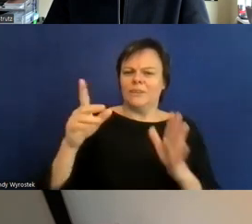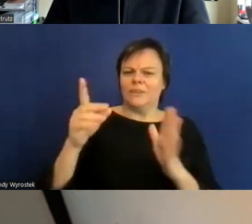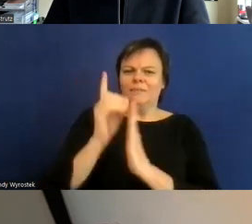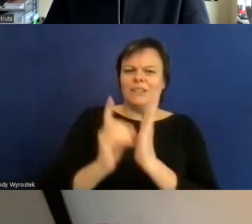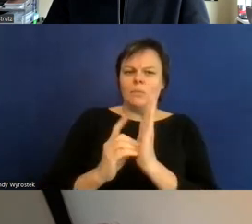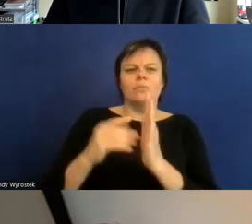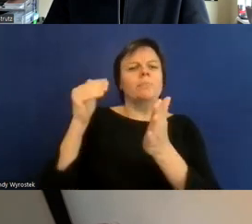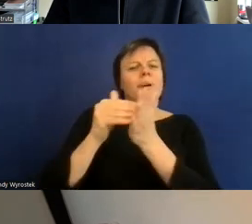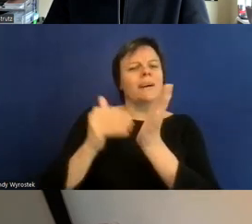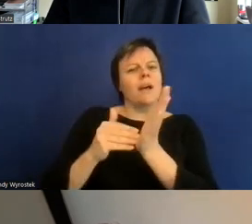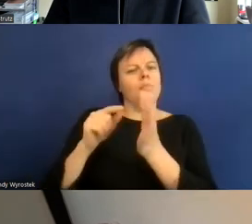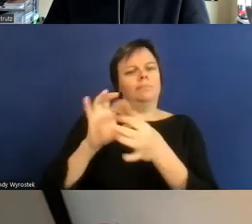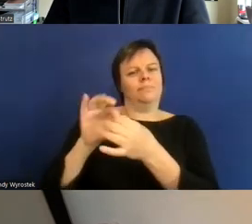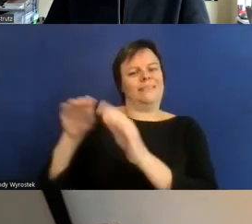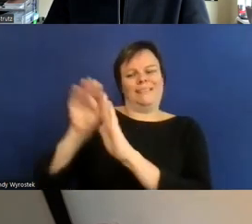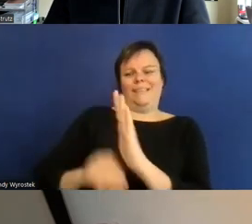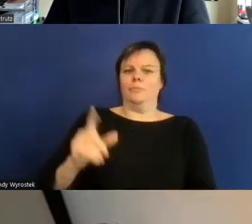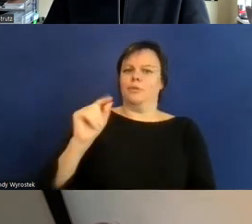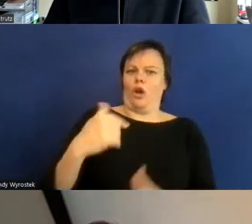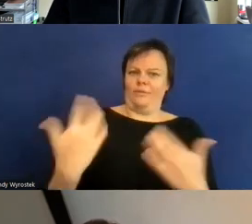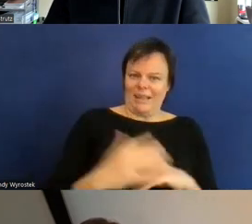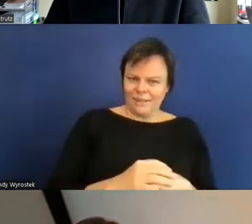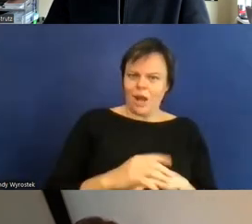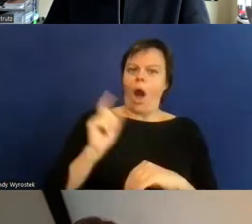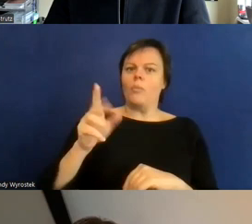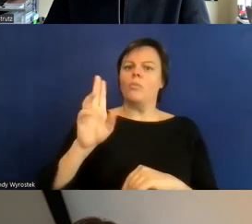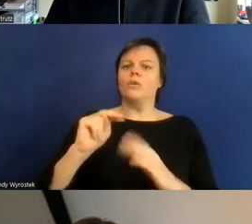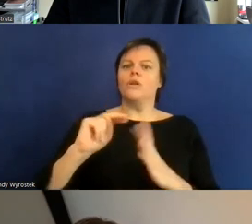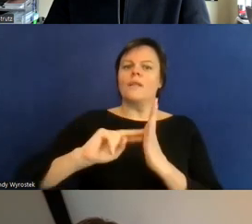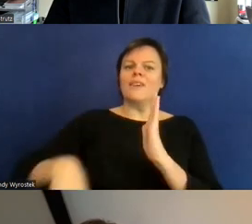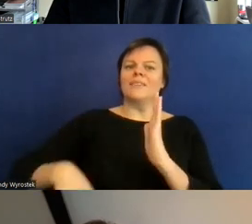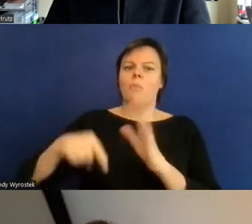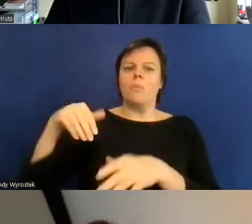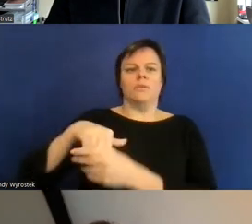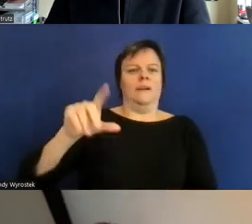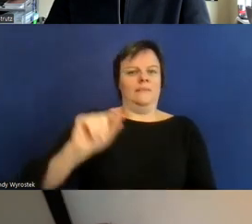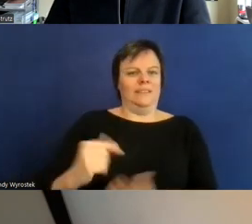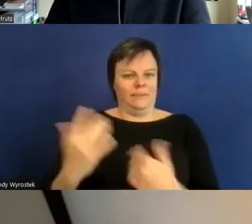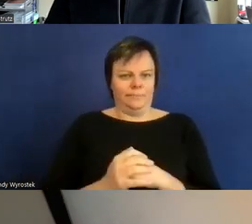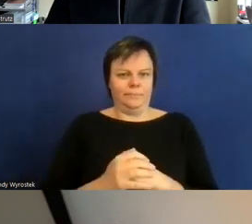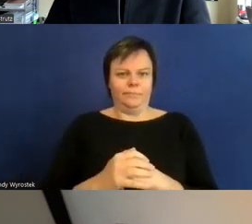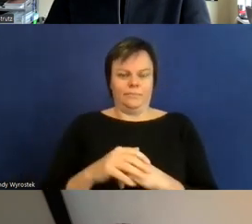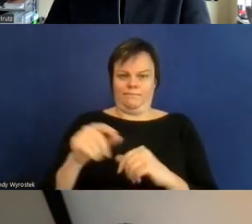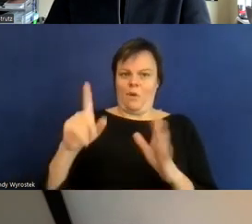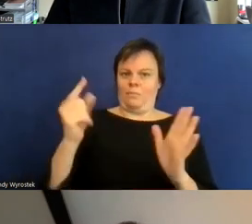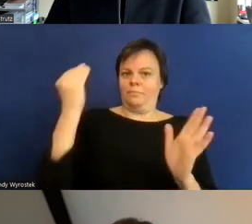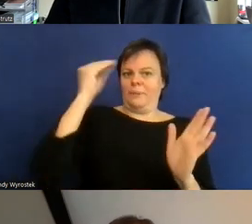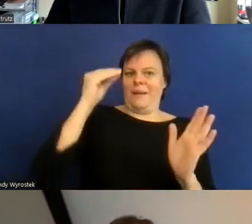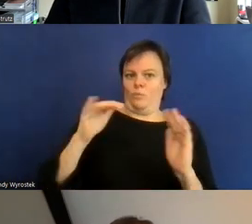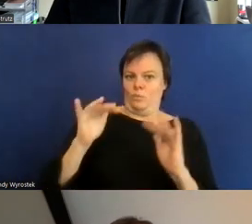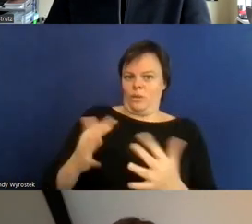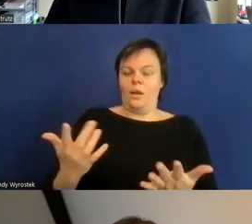es ist eben bemerkt worden der Begriff Behinderung gilt nicht nur für körperliche Einschränkungen sondern auch für seelisch psychische